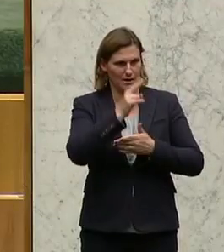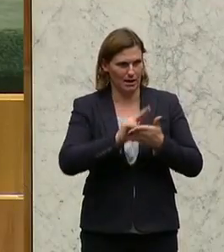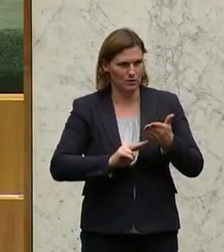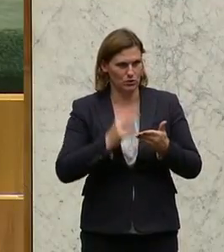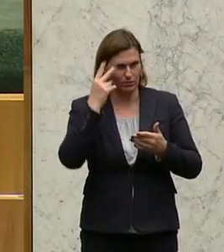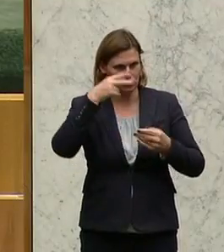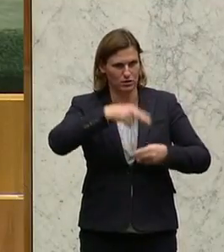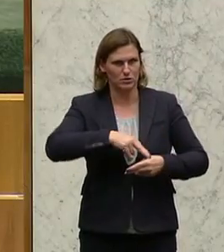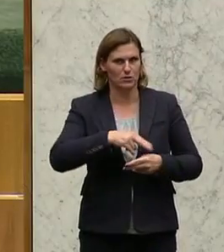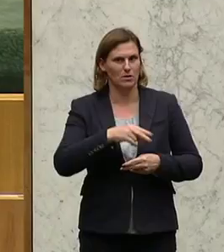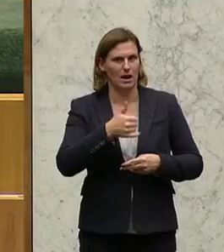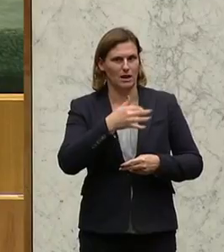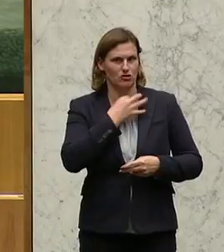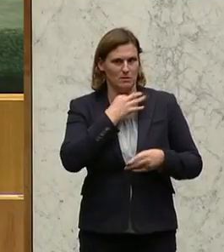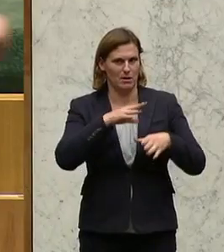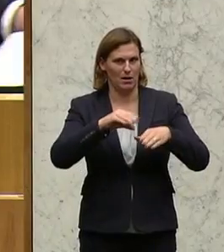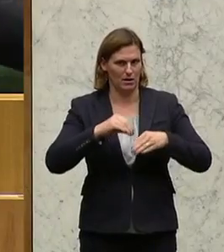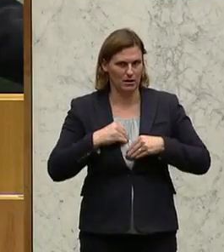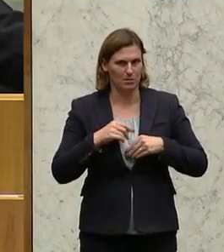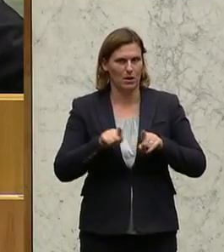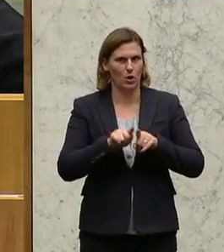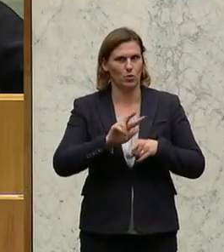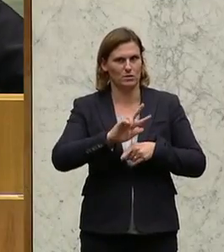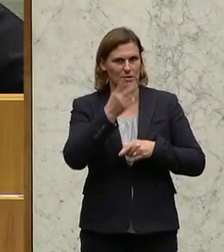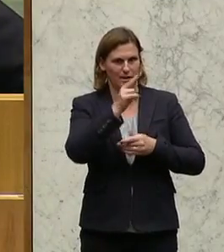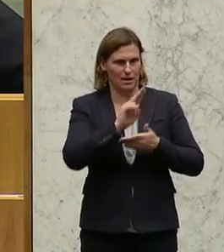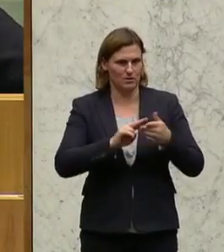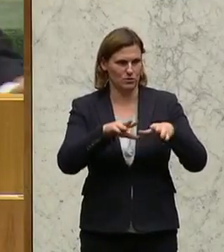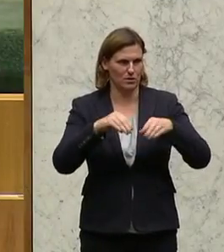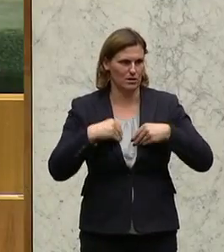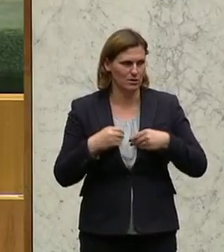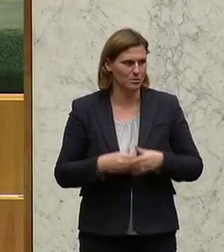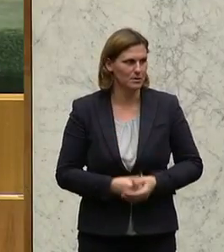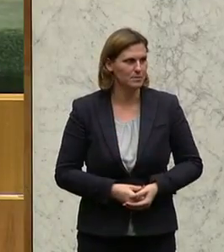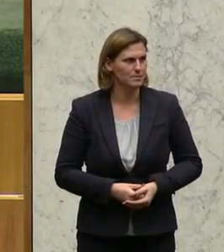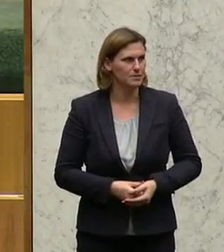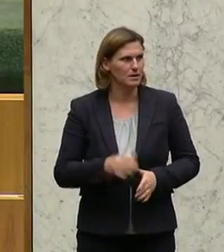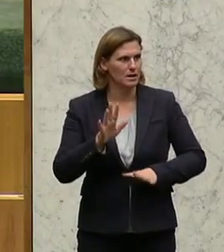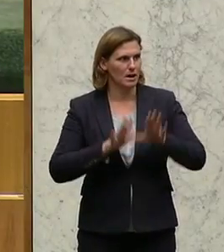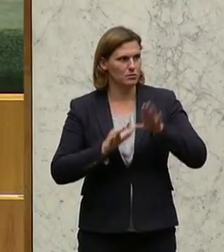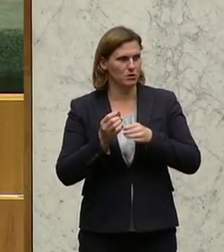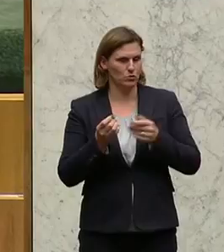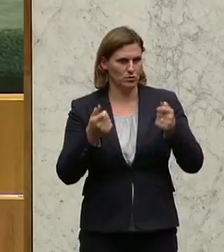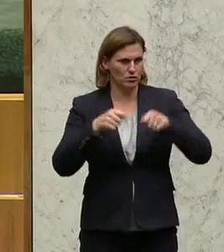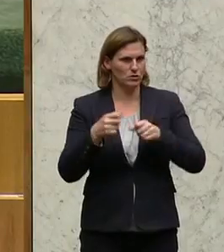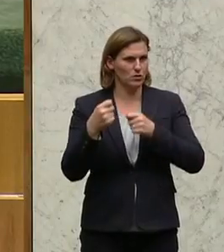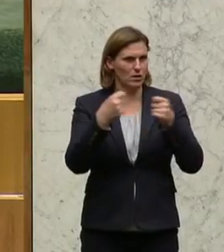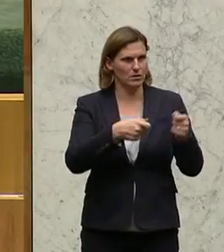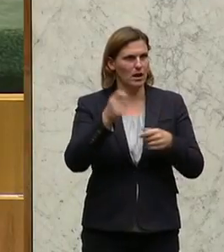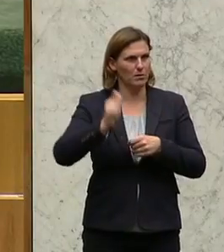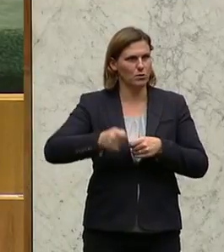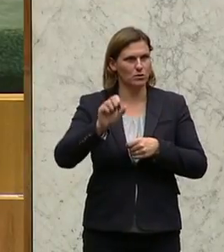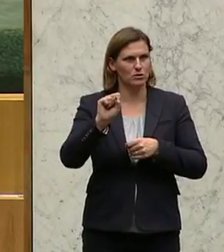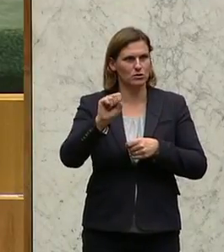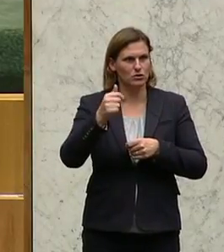Das wiederum einstimmig, somit auch in dritter Lesung angenommen. Abstimmung über den Entschließungsantrag der Abgeordneten